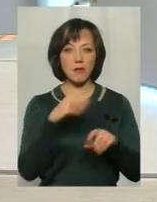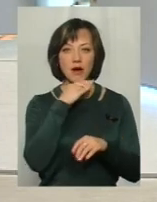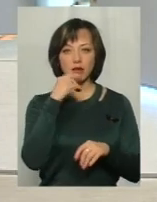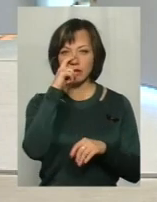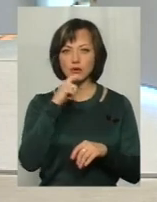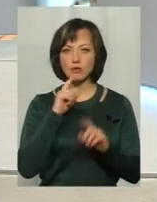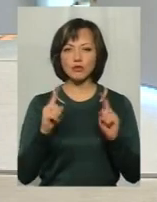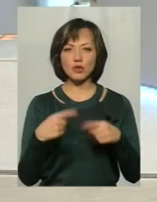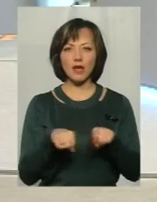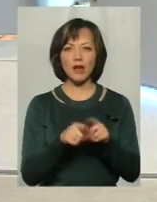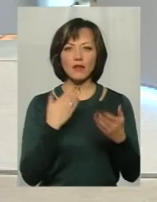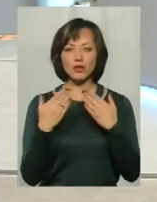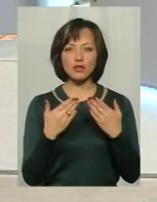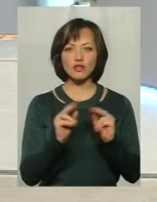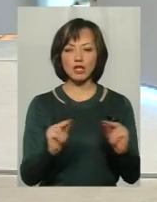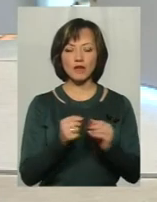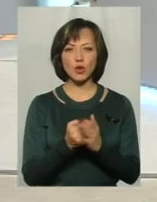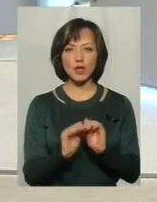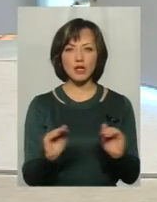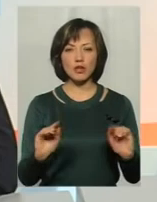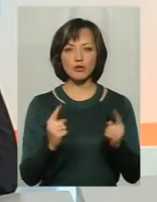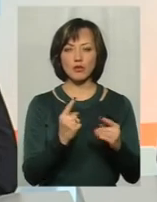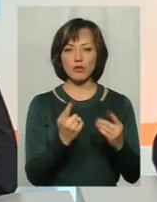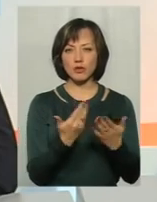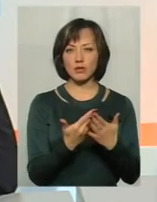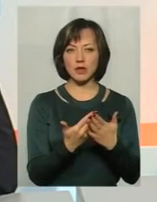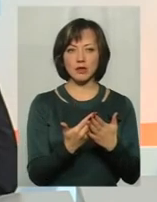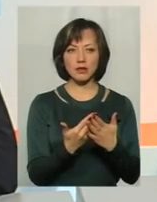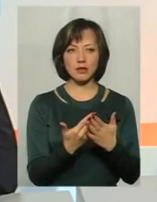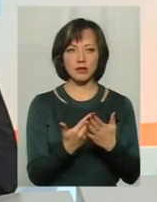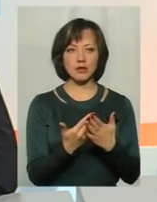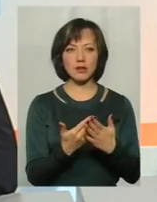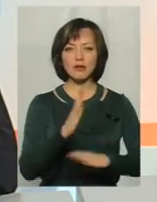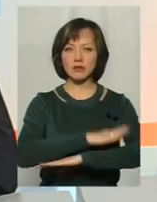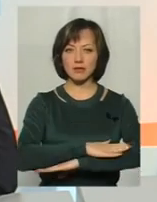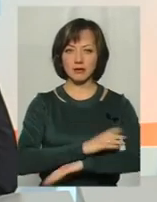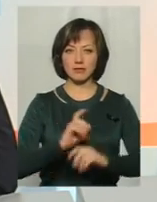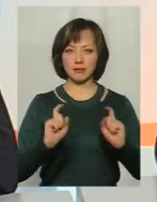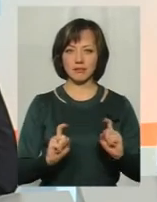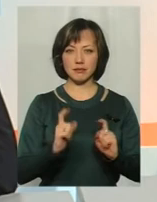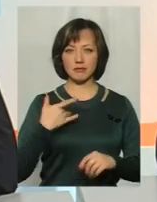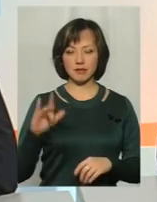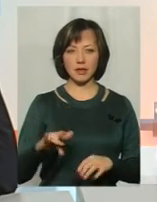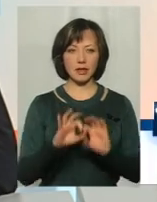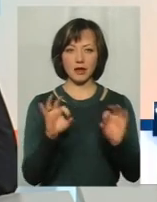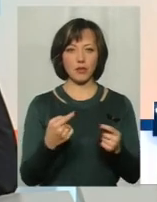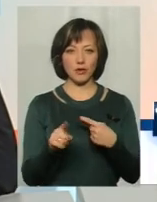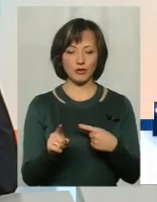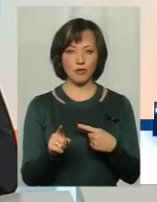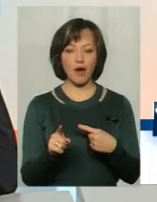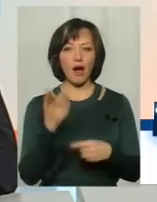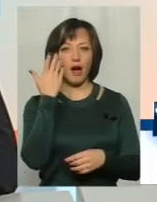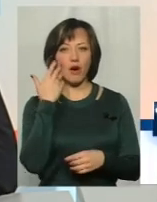розумів, чому таке відношення вчителів до дітей, чому от нас все, як тут говорили, що ось так повинні ми сидіти, ніяк по-іншому.